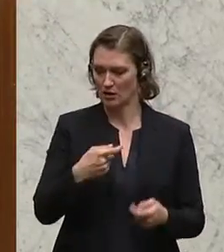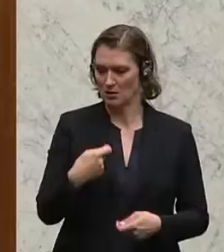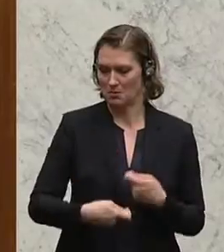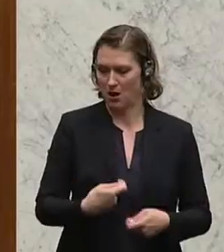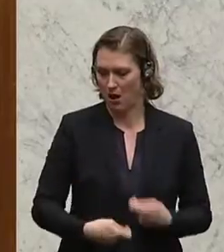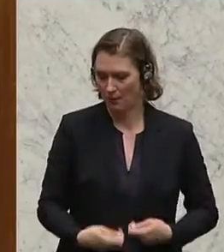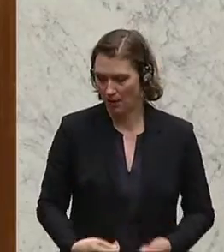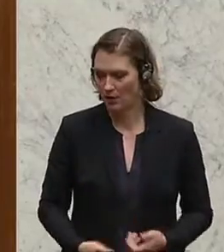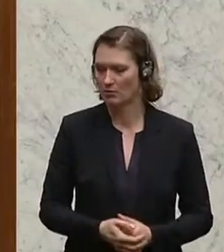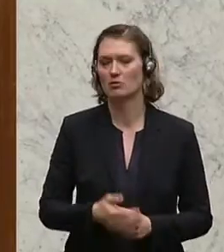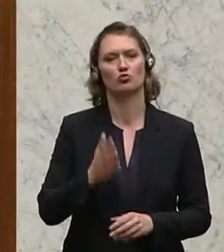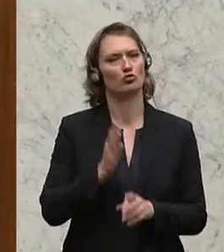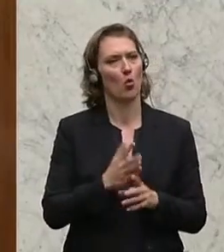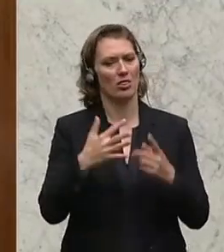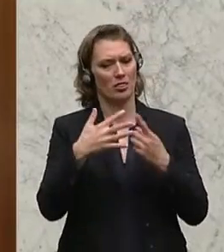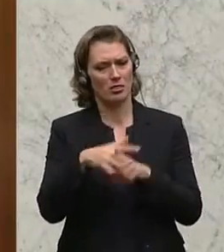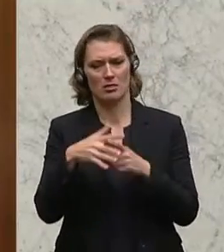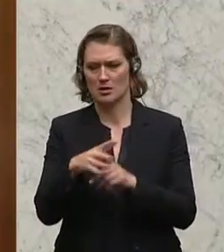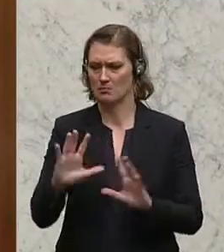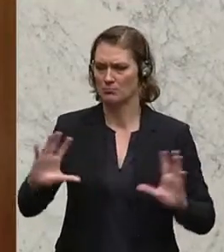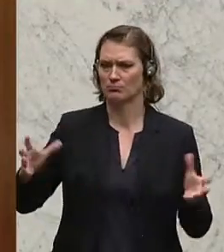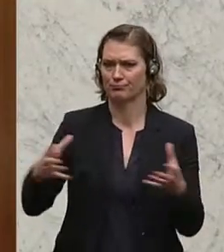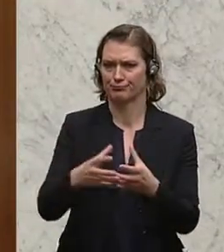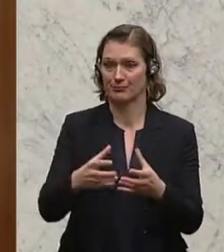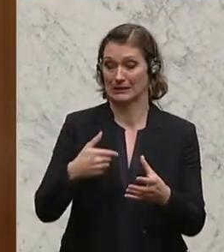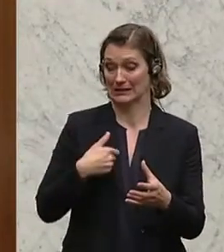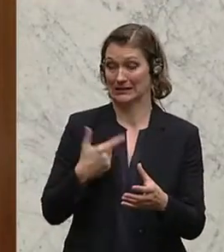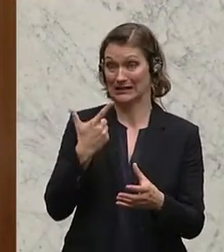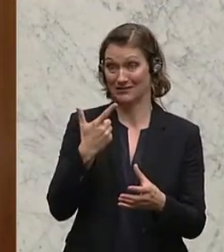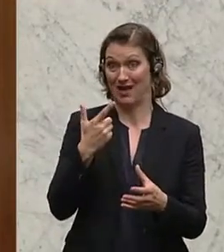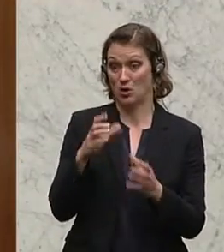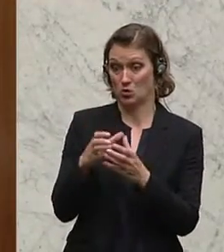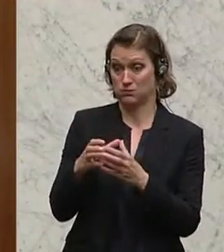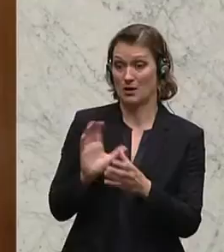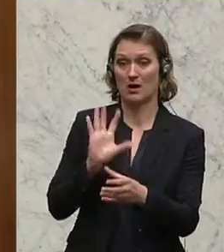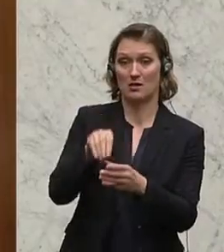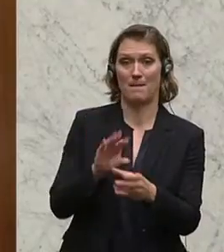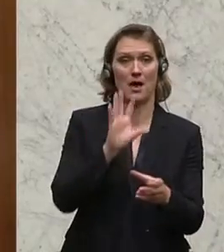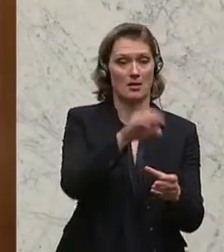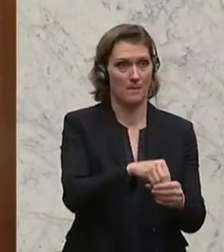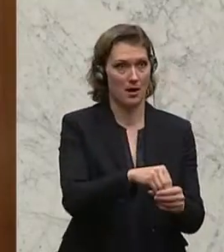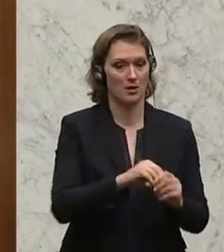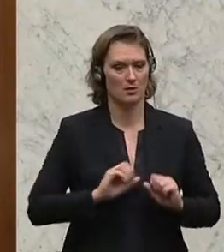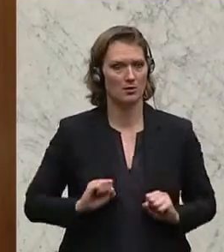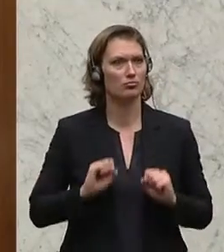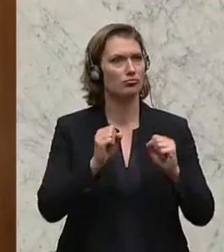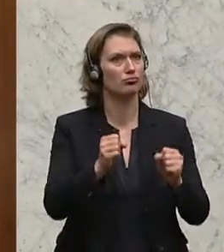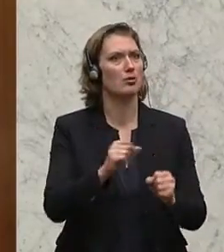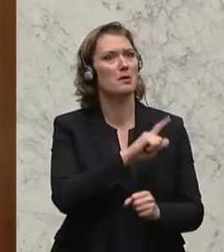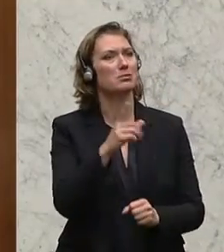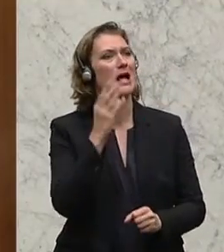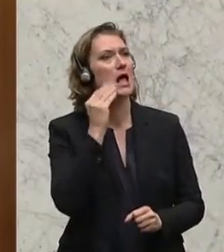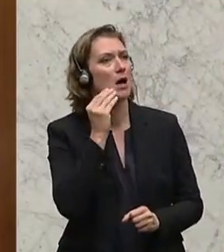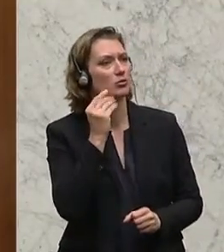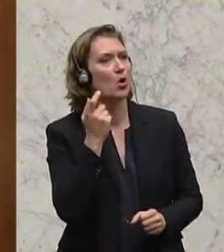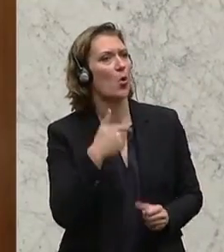abgearbeitet. Da arbeiten bereits die Teams. Ich bin selbst in zwei dieser Arbeitsgruppen engagiert. Und wir werden rechtzeitig im Herbst